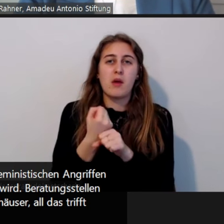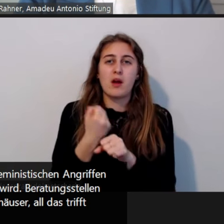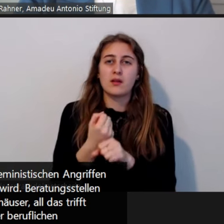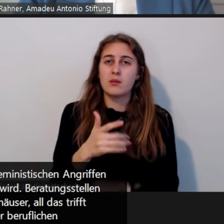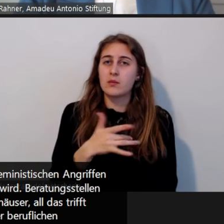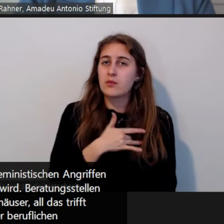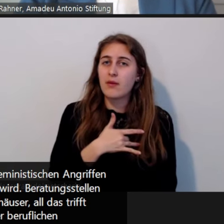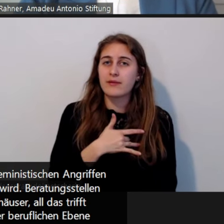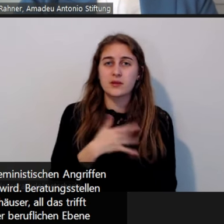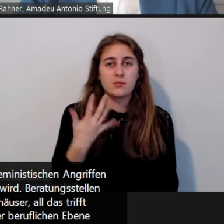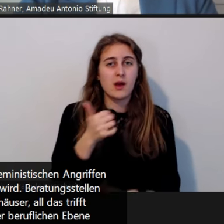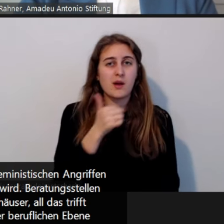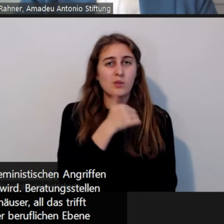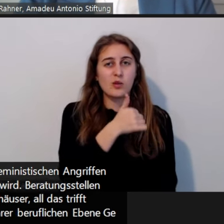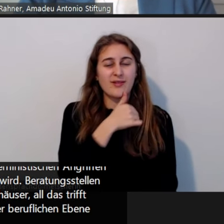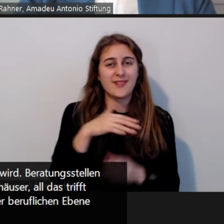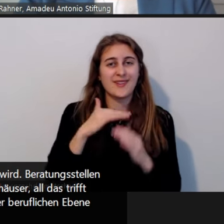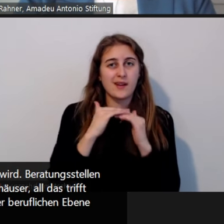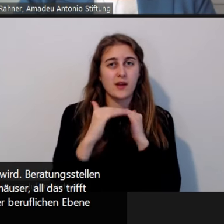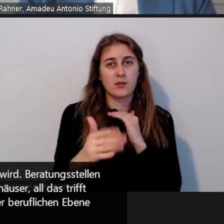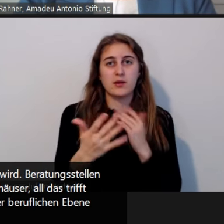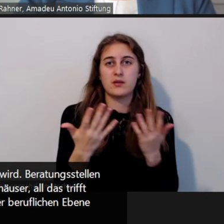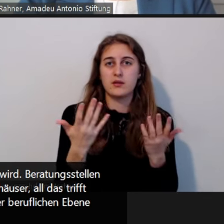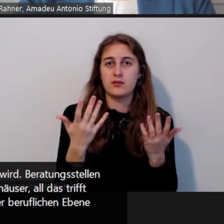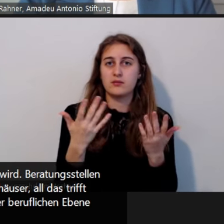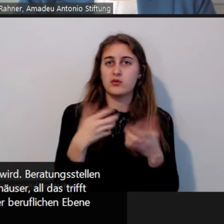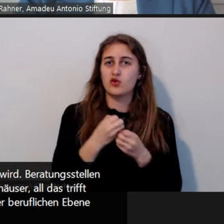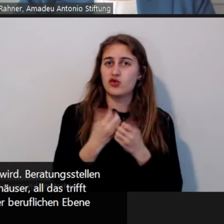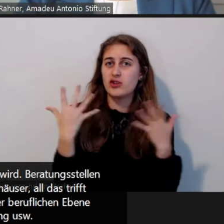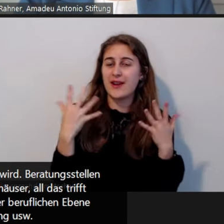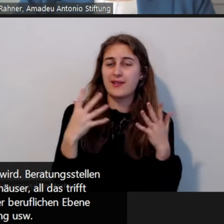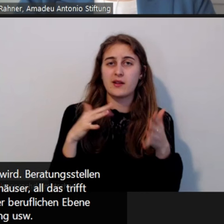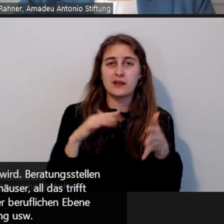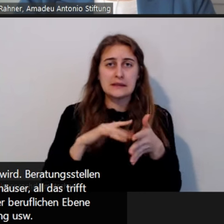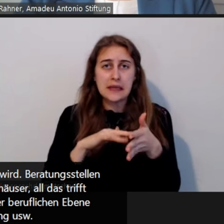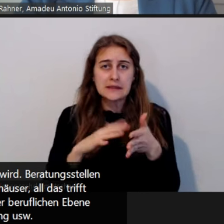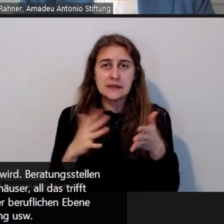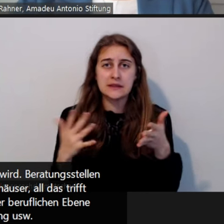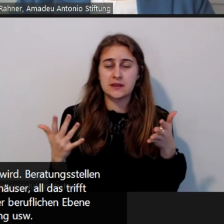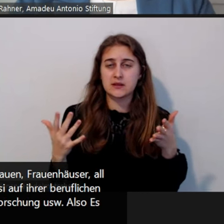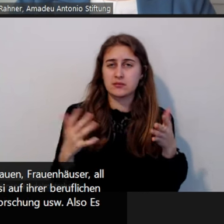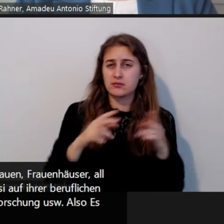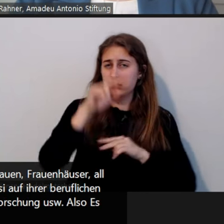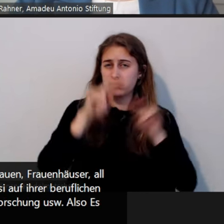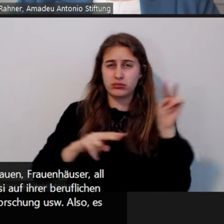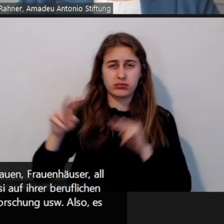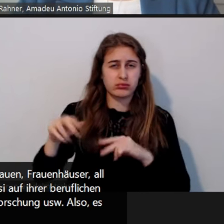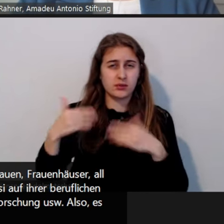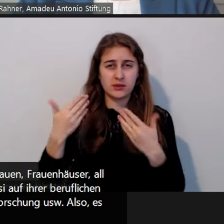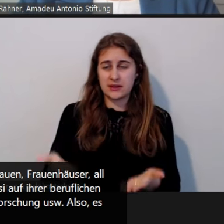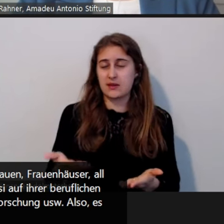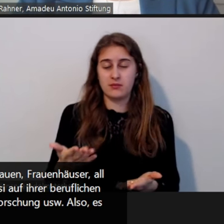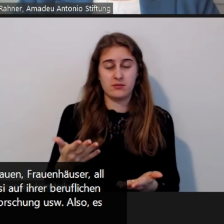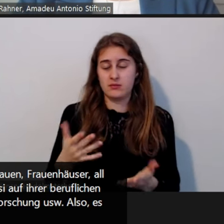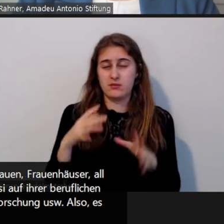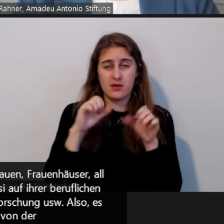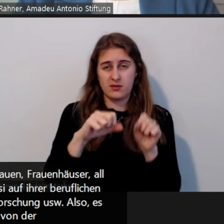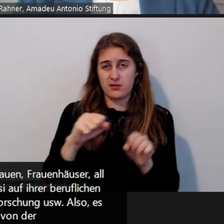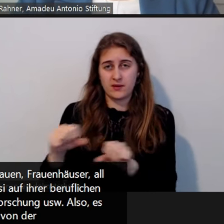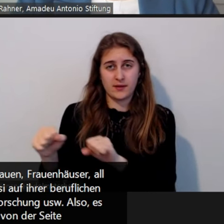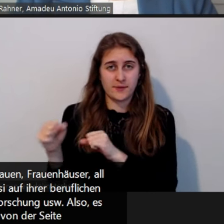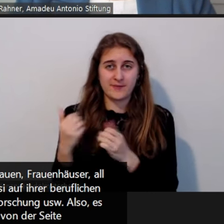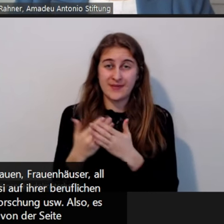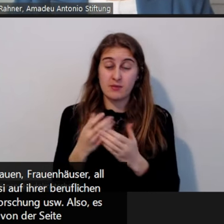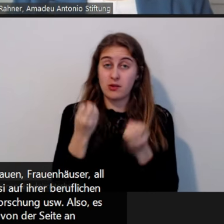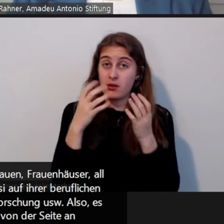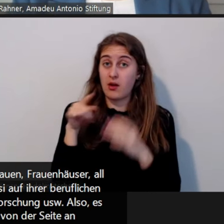beruflichen Ebene, Gender Studies, oder WissenschaftlerInnen, Forschung und so weiter. Also es ist auf jeden Fall, sollte man es auch von der Seite